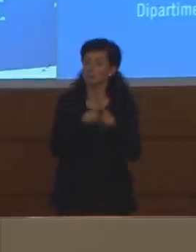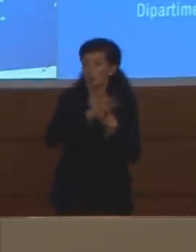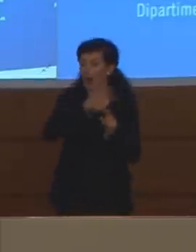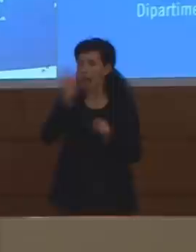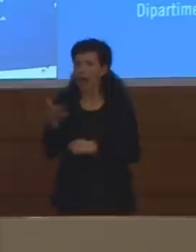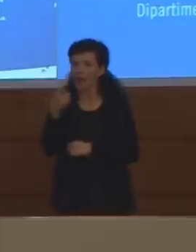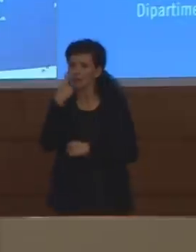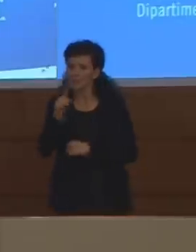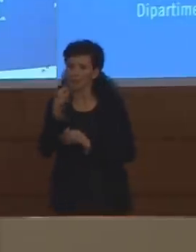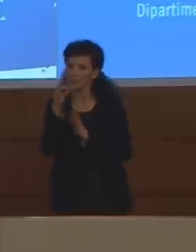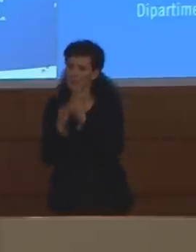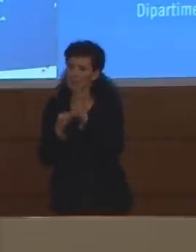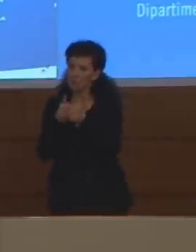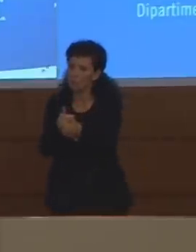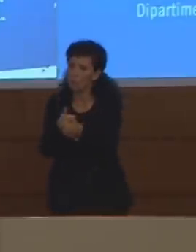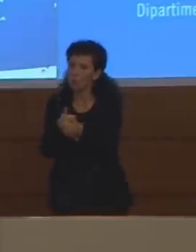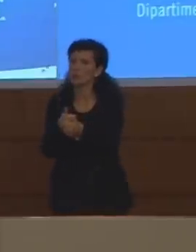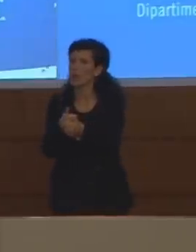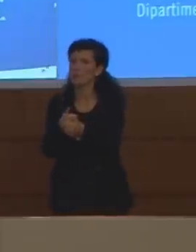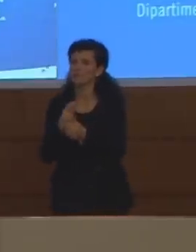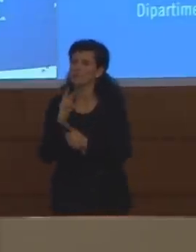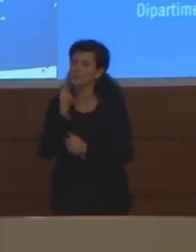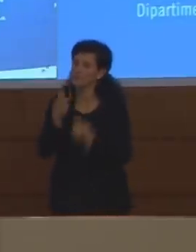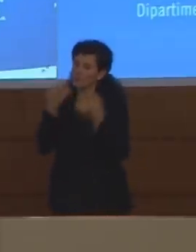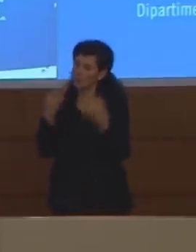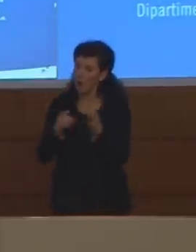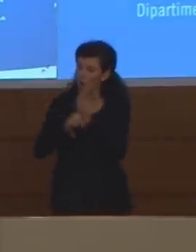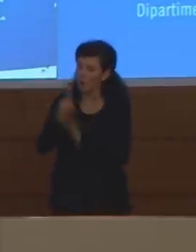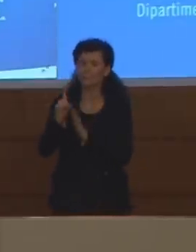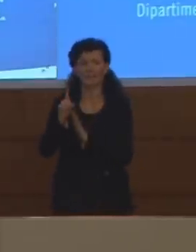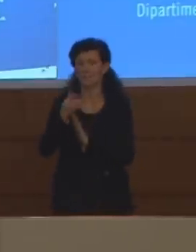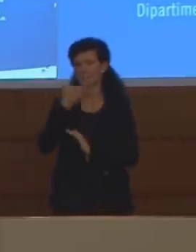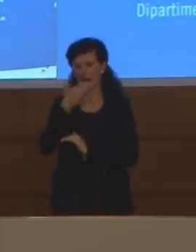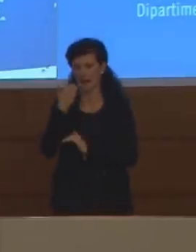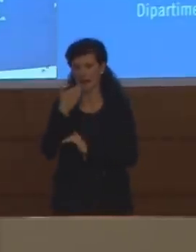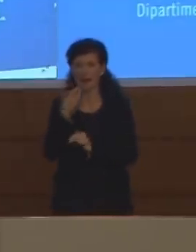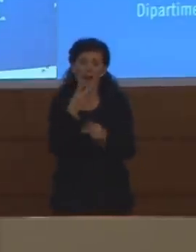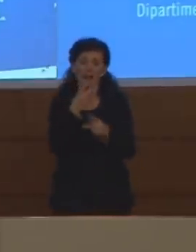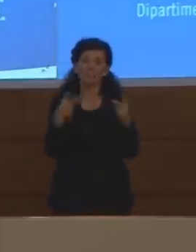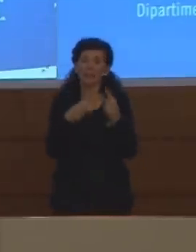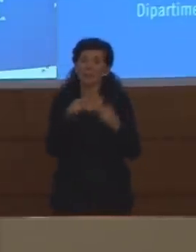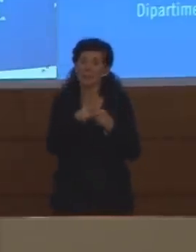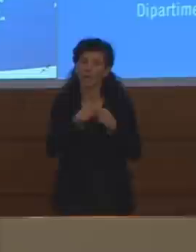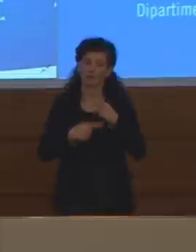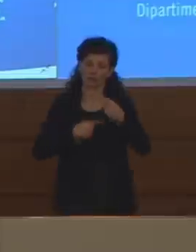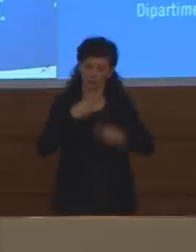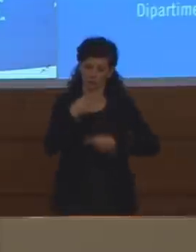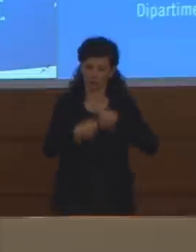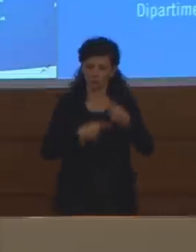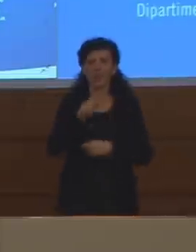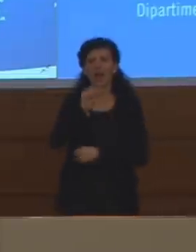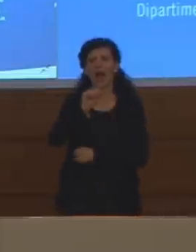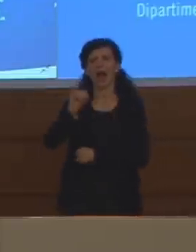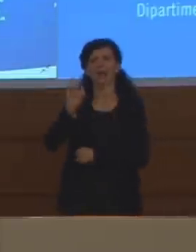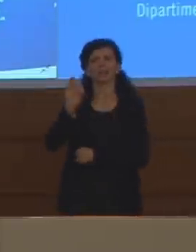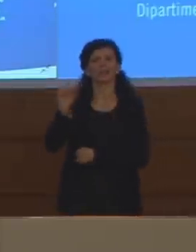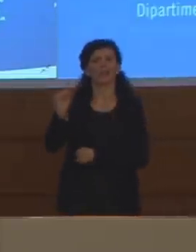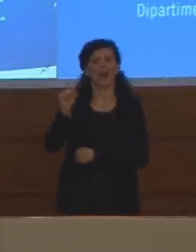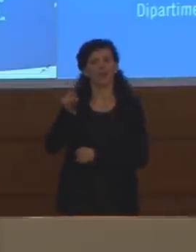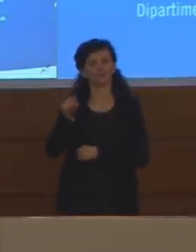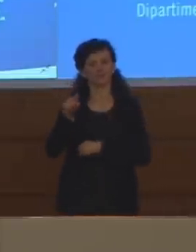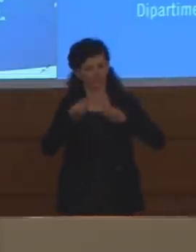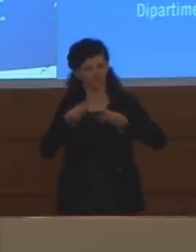risposta definitiva, semplicemente perché è passato ancora troppo tempo. Le sperimentazioni sono in corso, AIFA le sta supervisionando